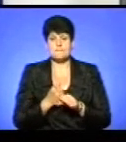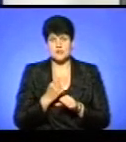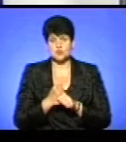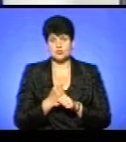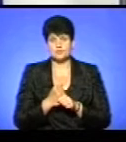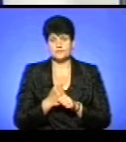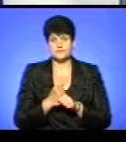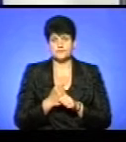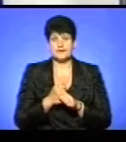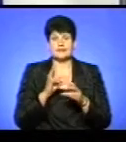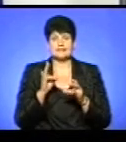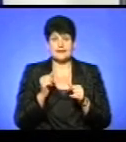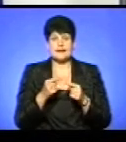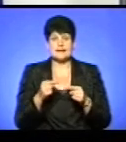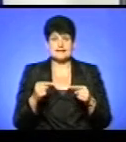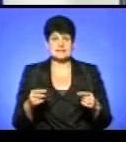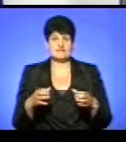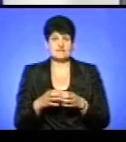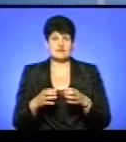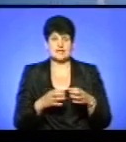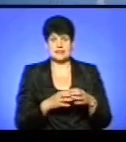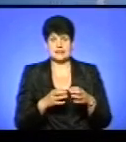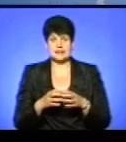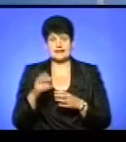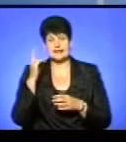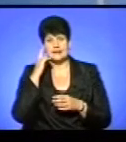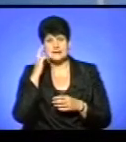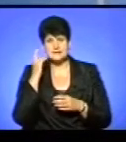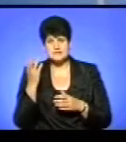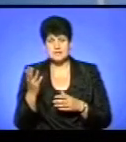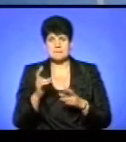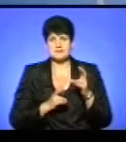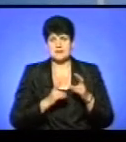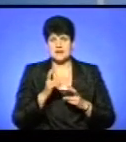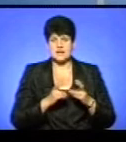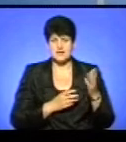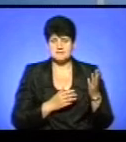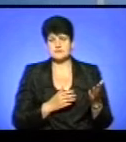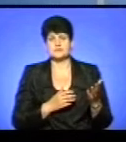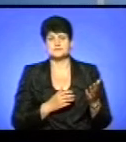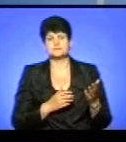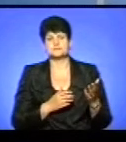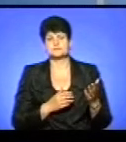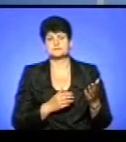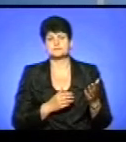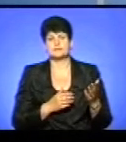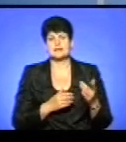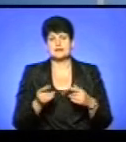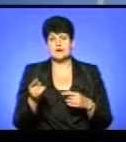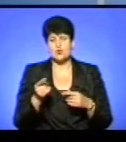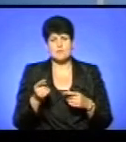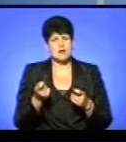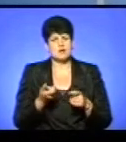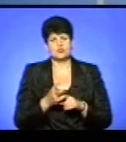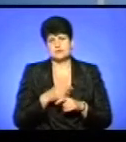на різні філії київських підприємств. Знову таки, з Тернополя